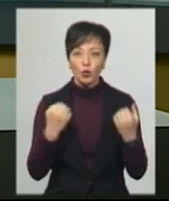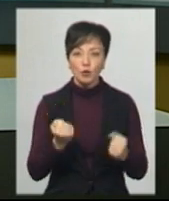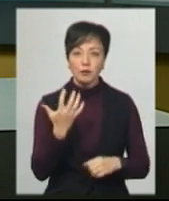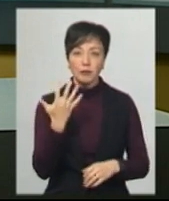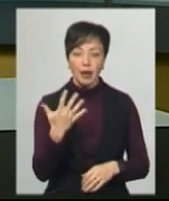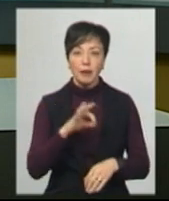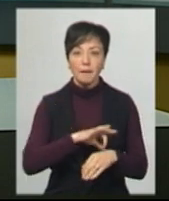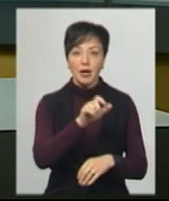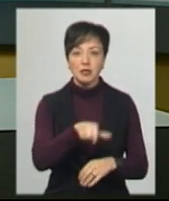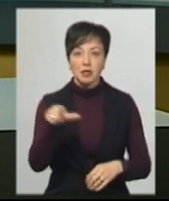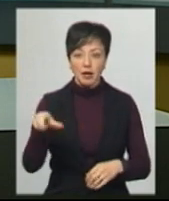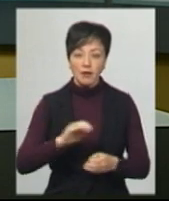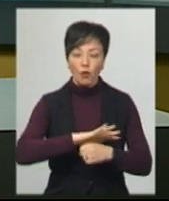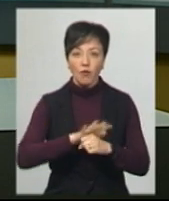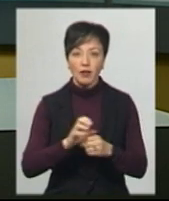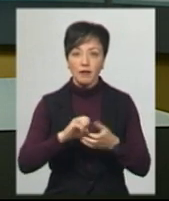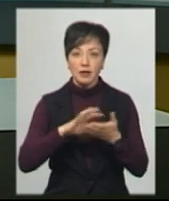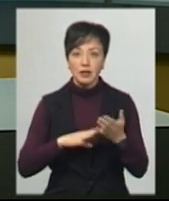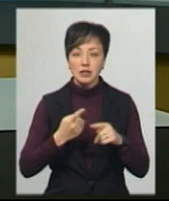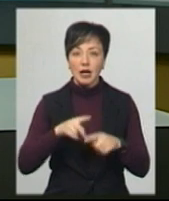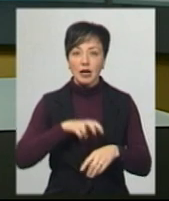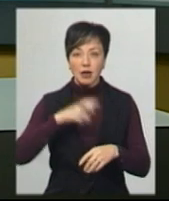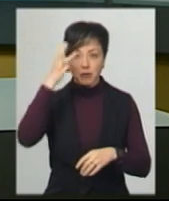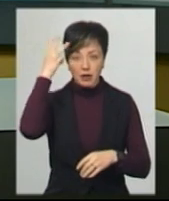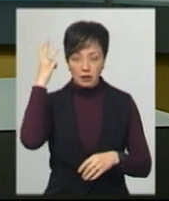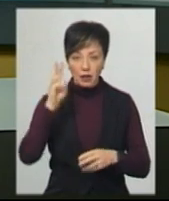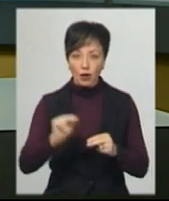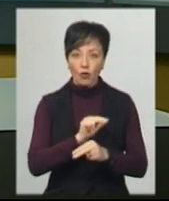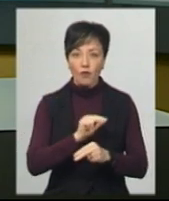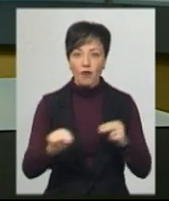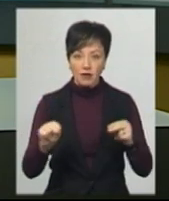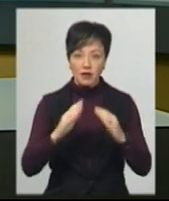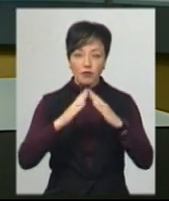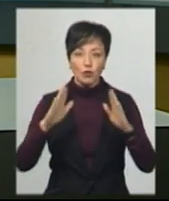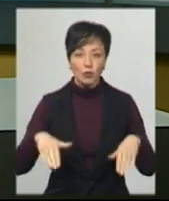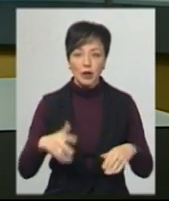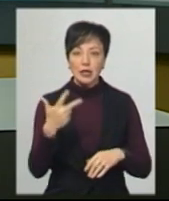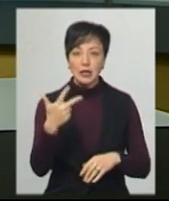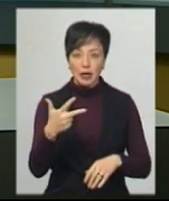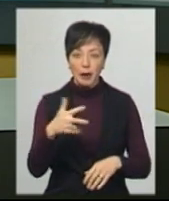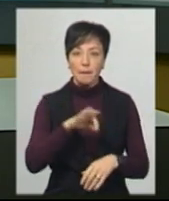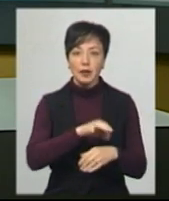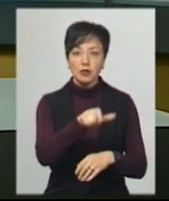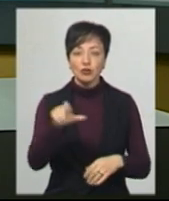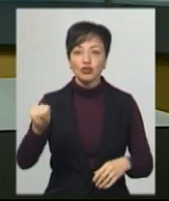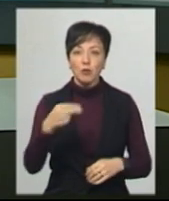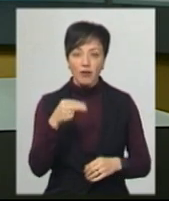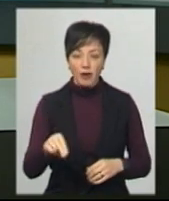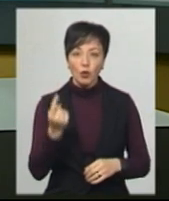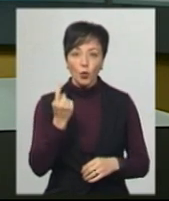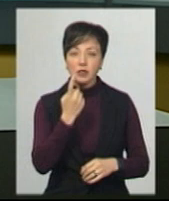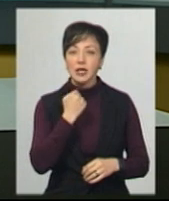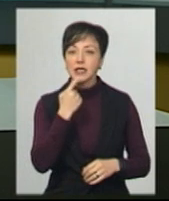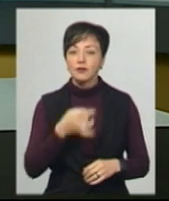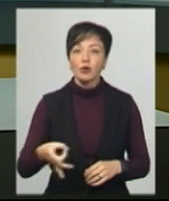5 пацієнтів від COVID-19. Це лікар з Хмельницької, який лікувався амбулаторно. Три пацієнти з Чемеровецького та один з